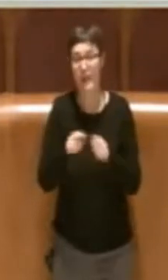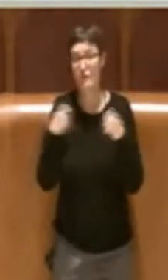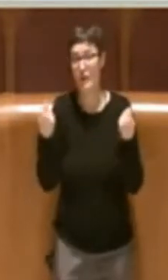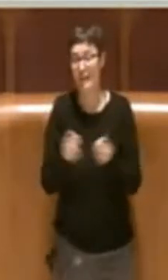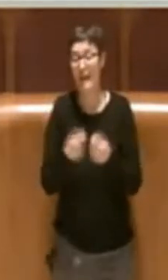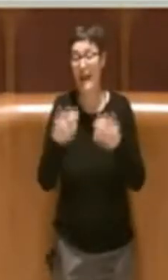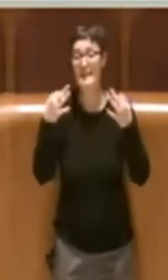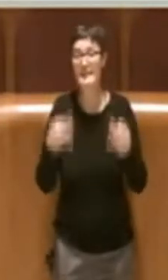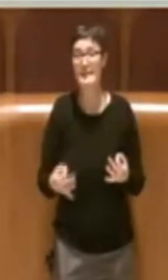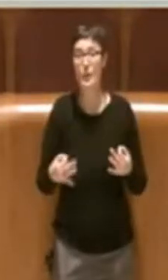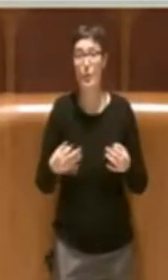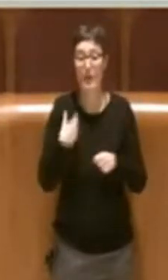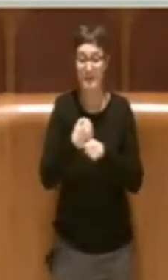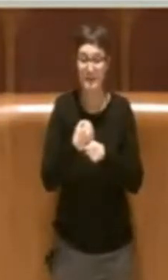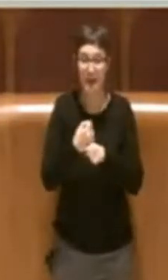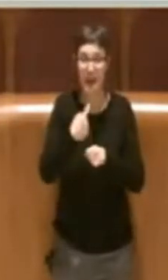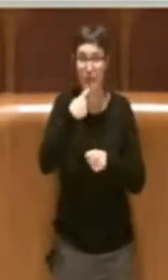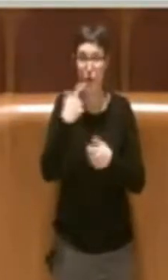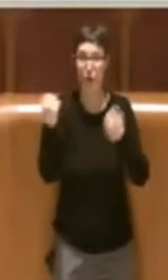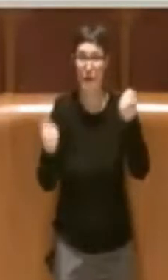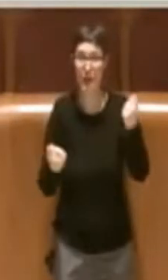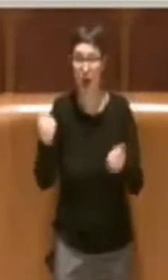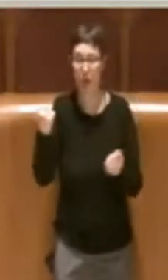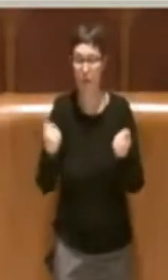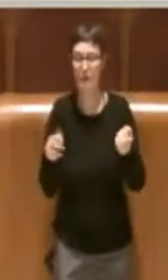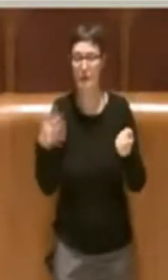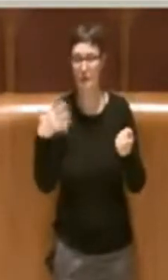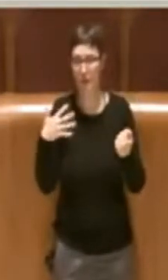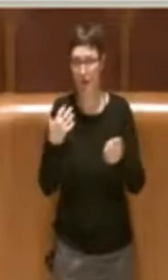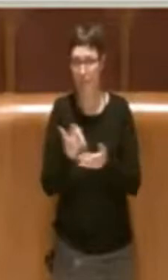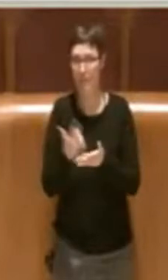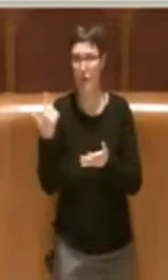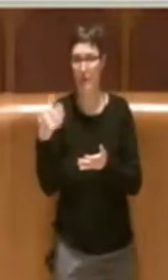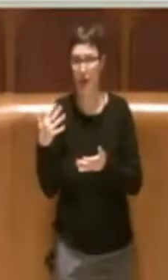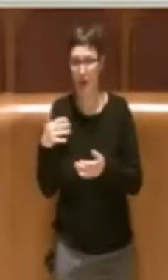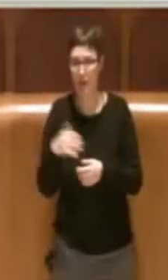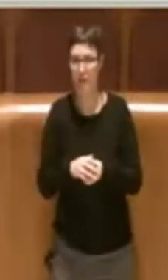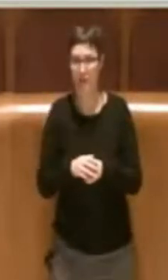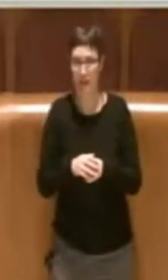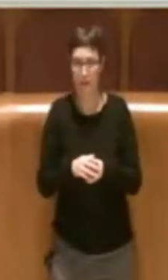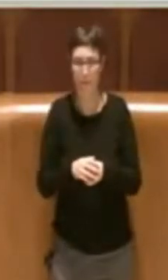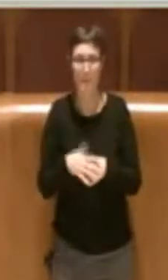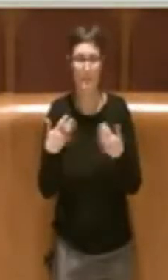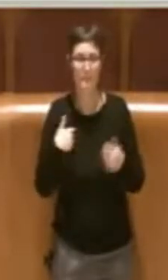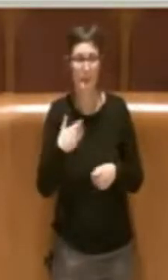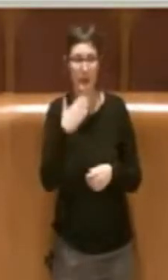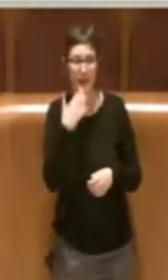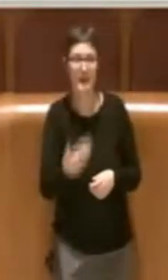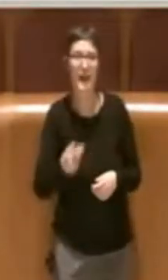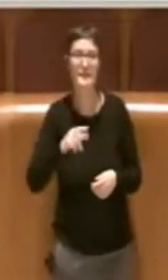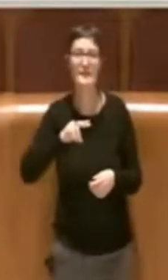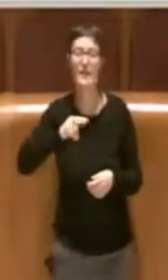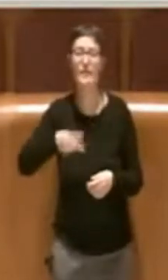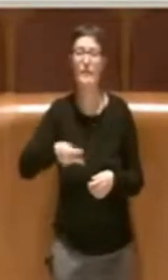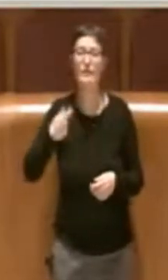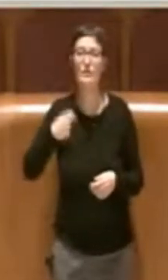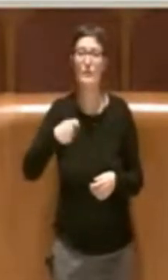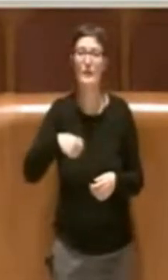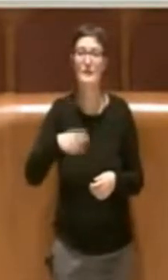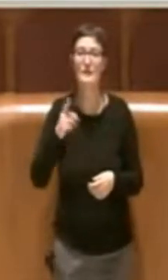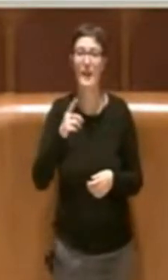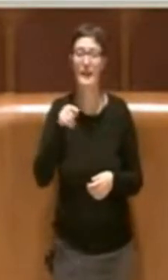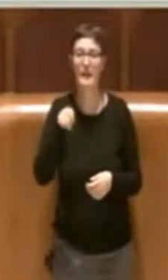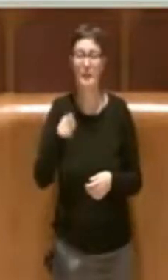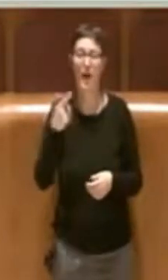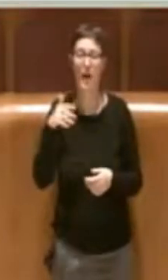autisti è un tema sicuramente importante nel nostro piccolo e ringrazio il Vicepresidente Di Palma che si sta facendo promotore di